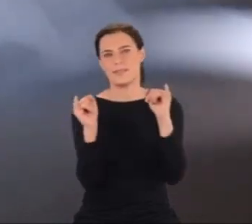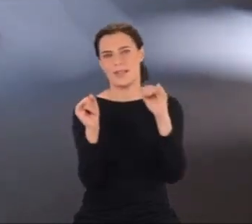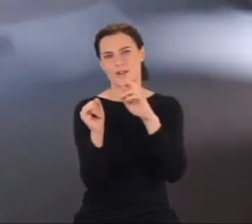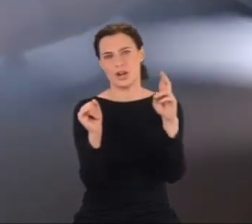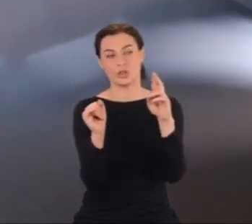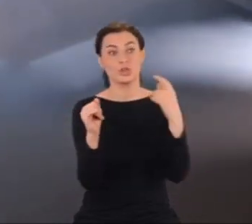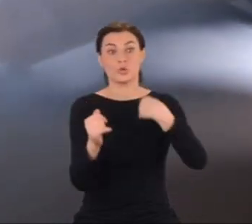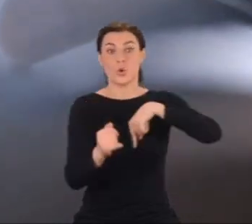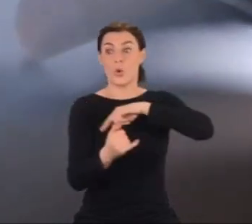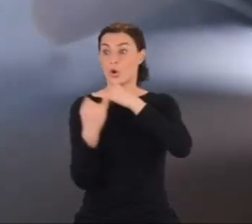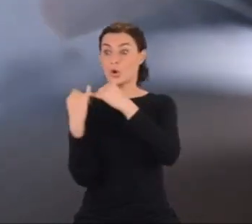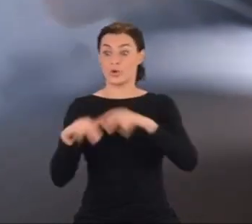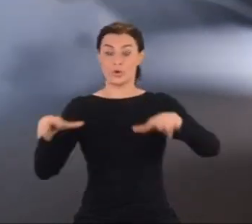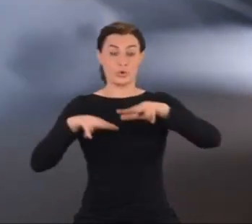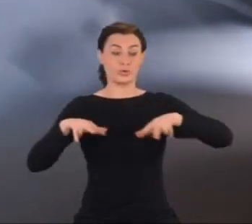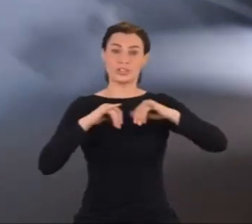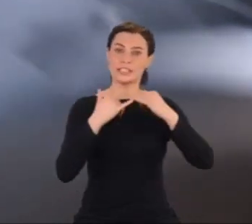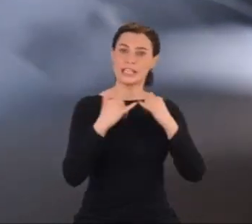nas niedostrzegalne.